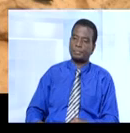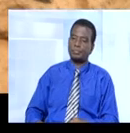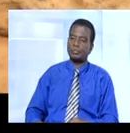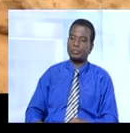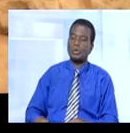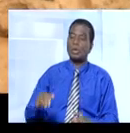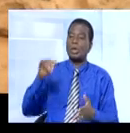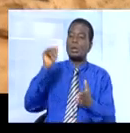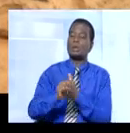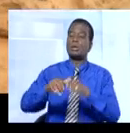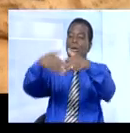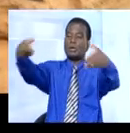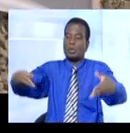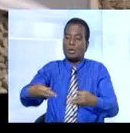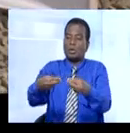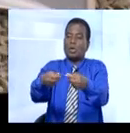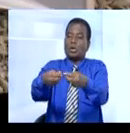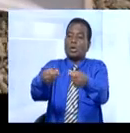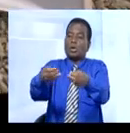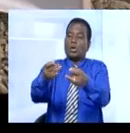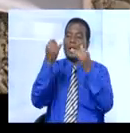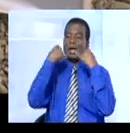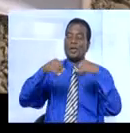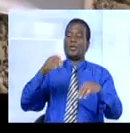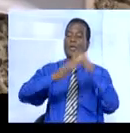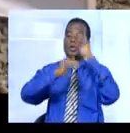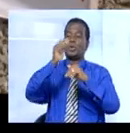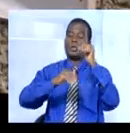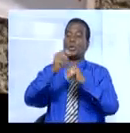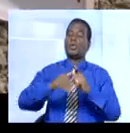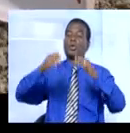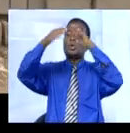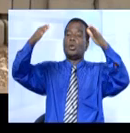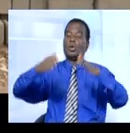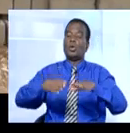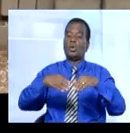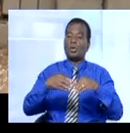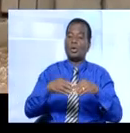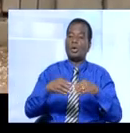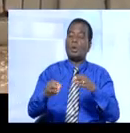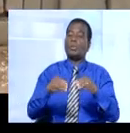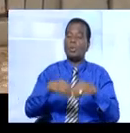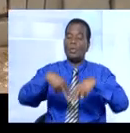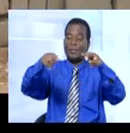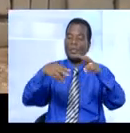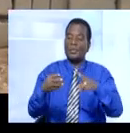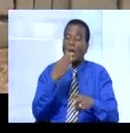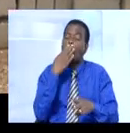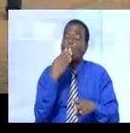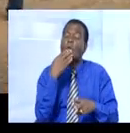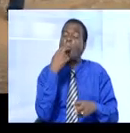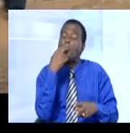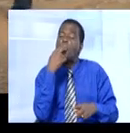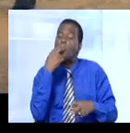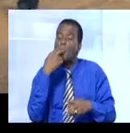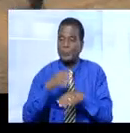Ce tas de sable et de gravier annonce la construction d'un glacier sur cet espace situé à proximité du centre de recherche et